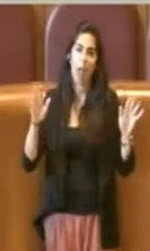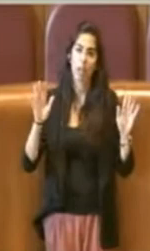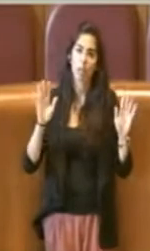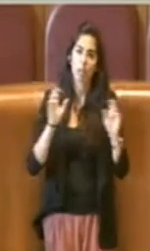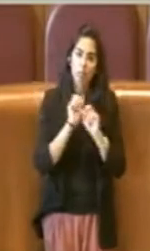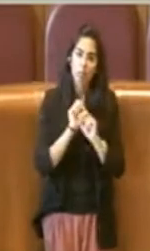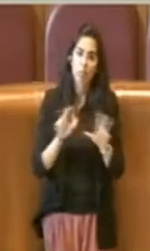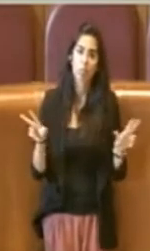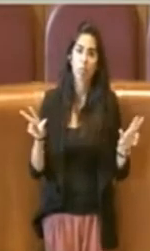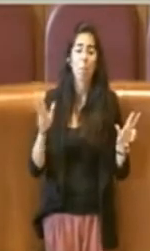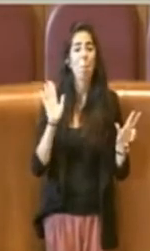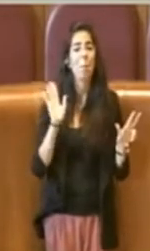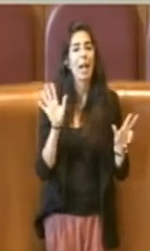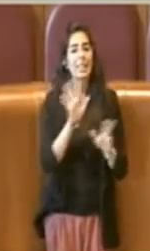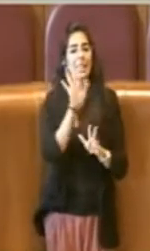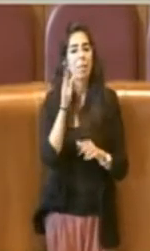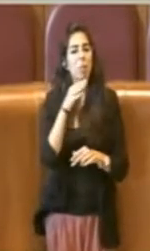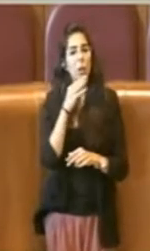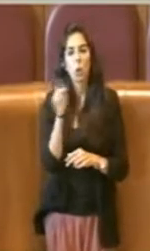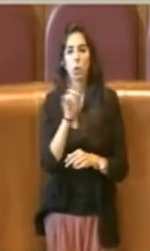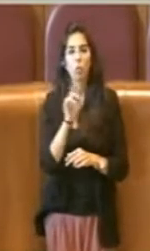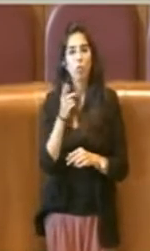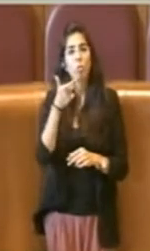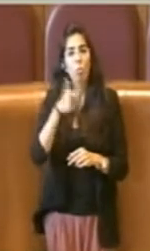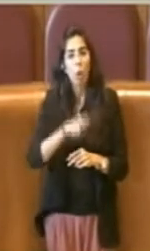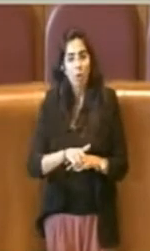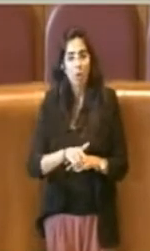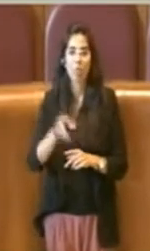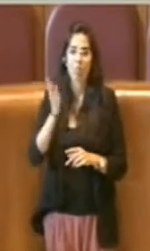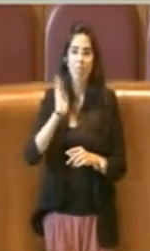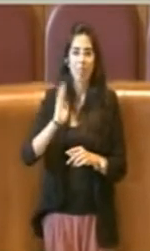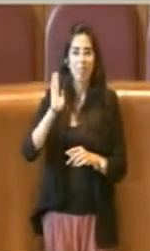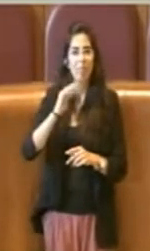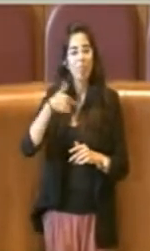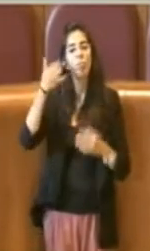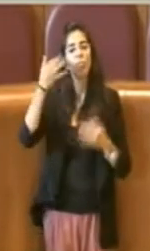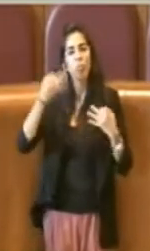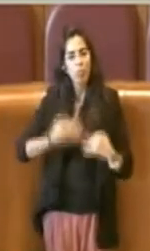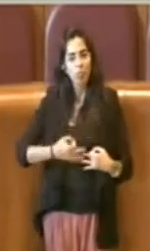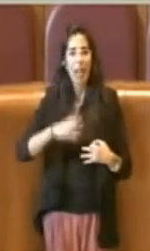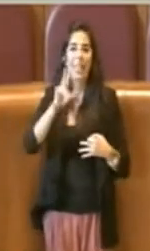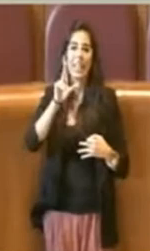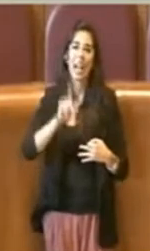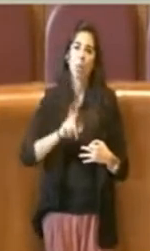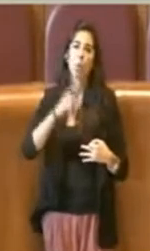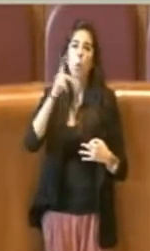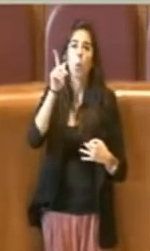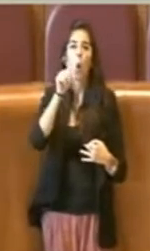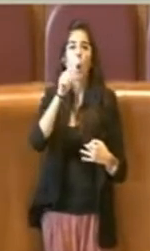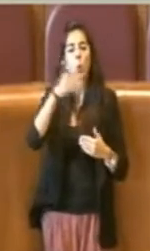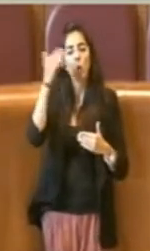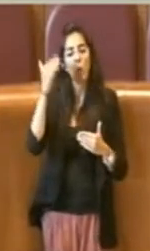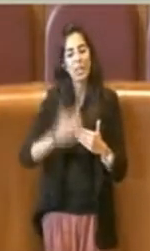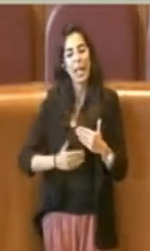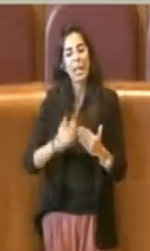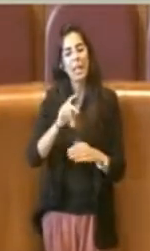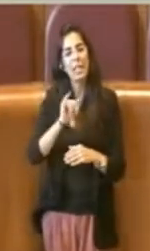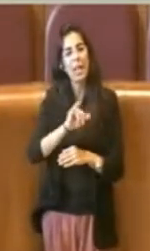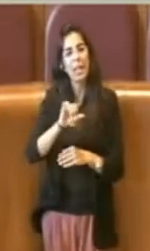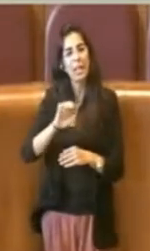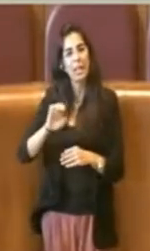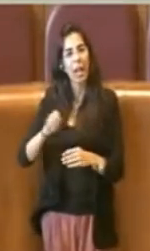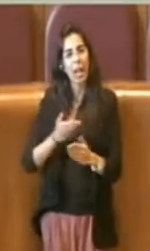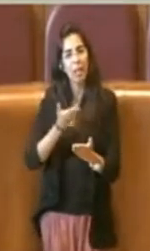perché comunque alla data fissata ultima, al 31 di luglio, abbiamo avuto comunque i ritardatari.